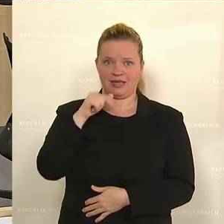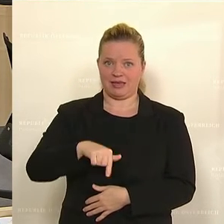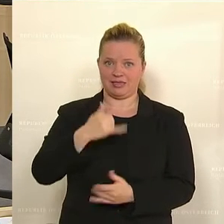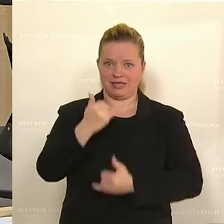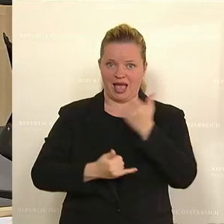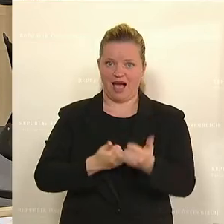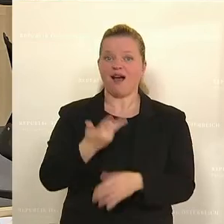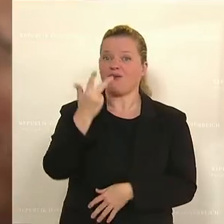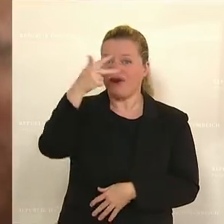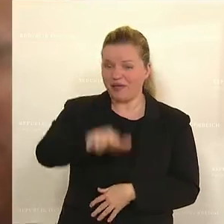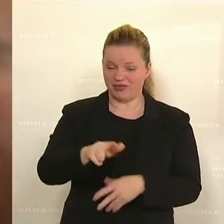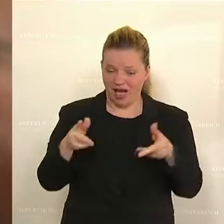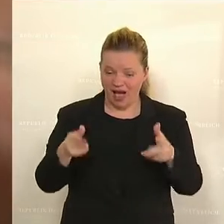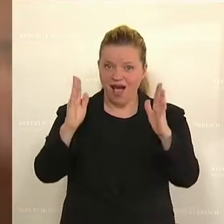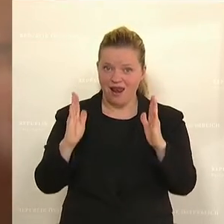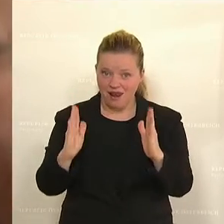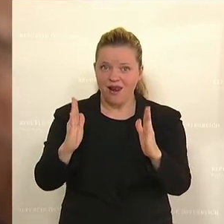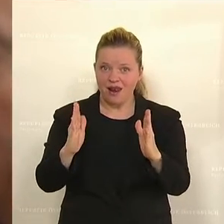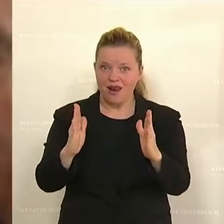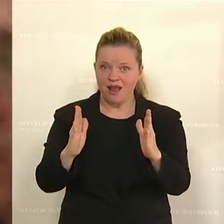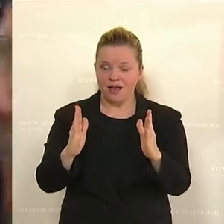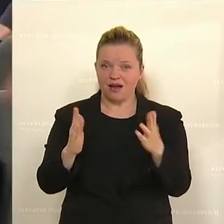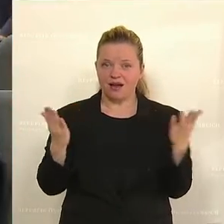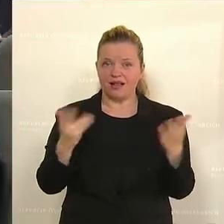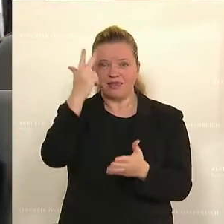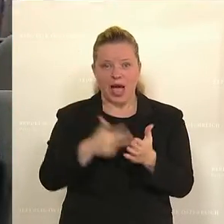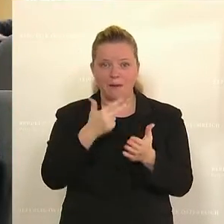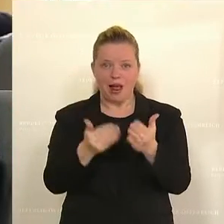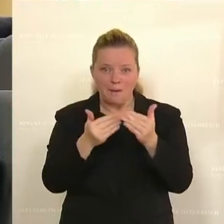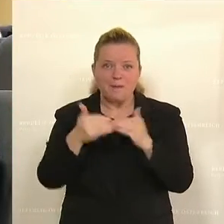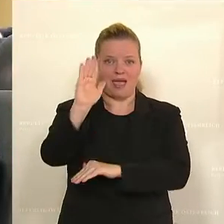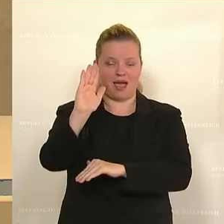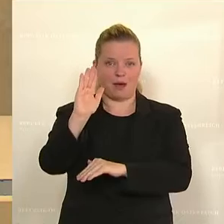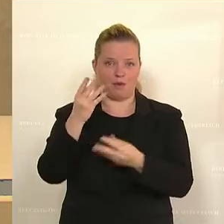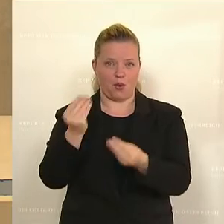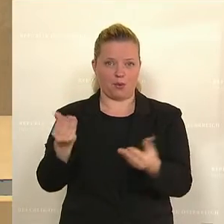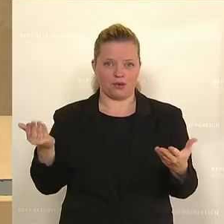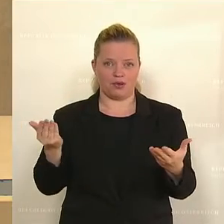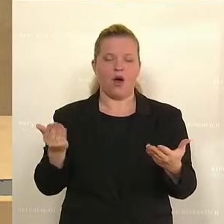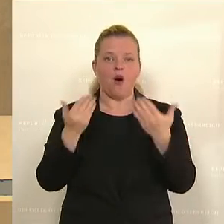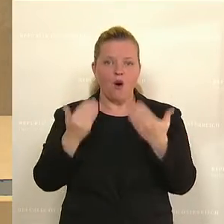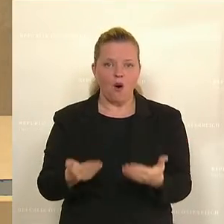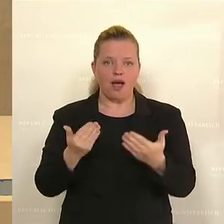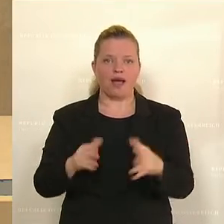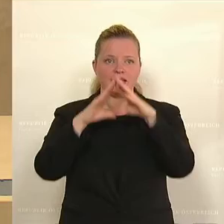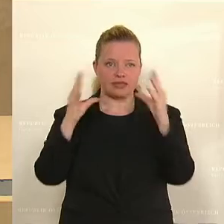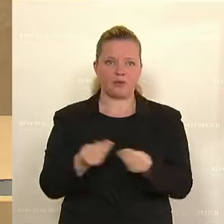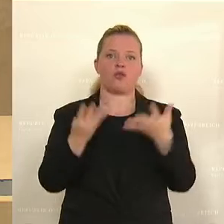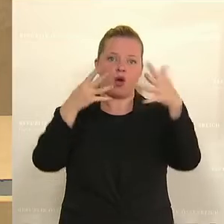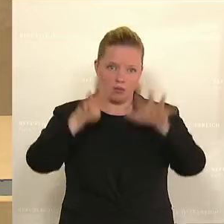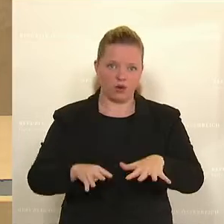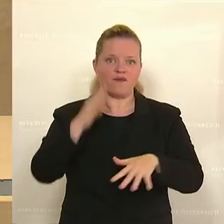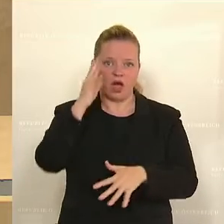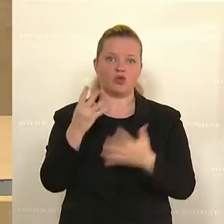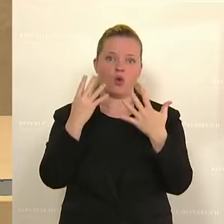dieses Quartal, dieses Quartal, das ist eine Verdreifachung. Heuer waren es insgesamt in neun Monaten 9